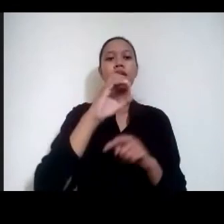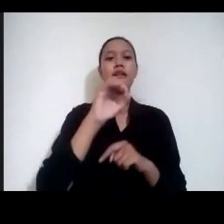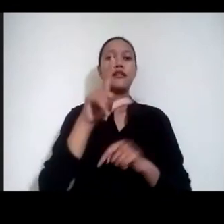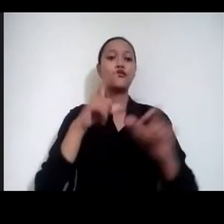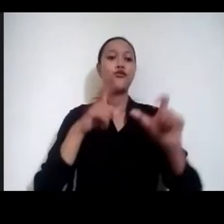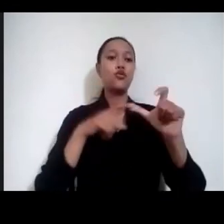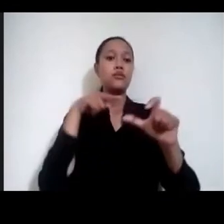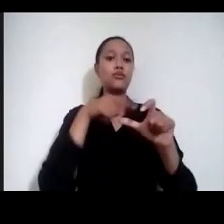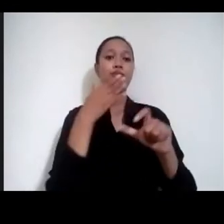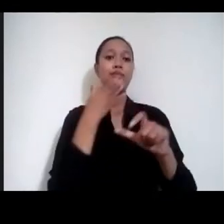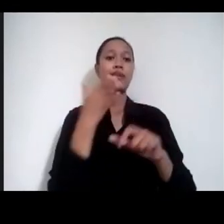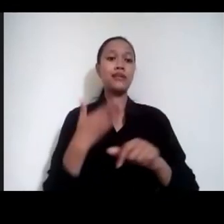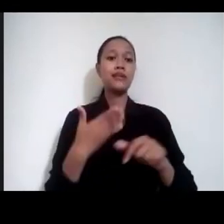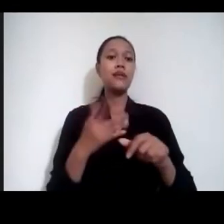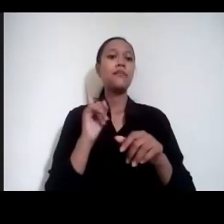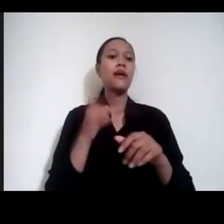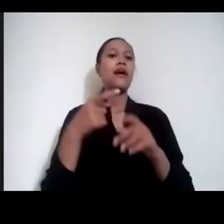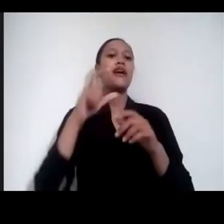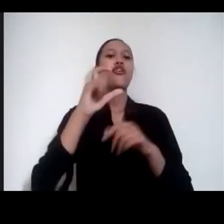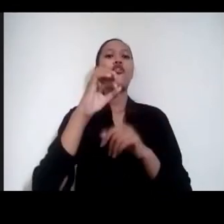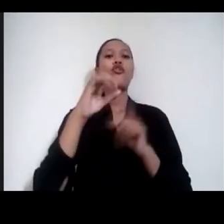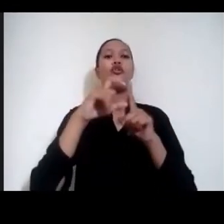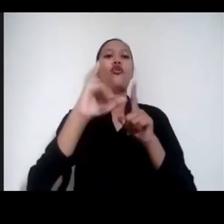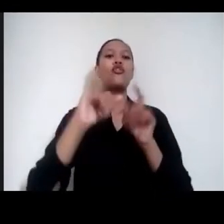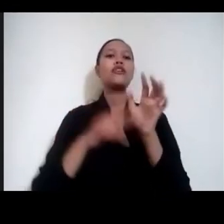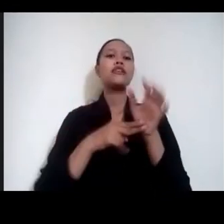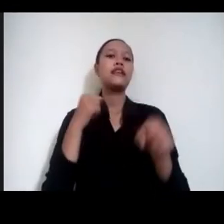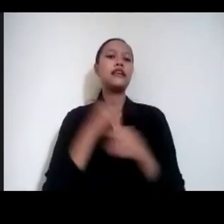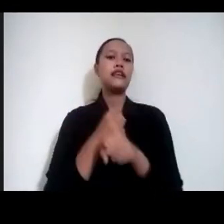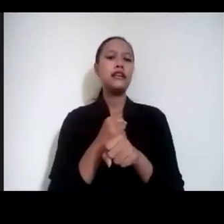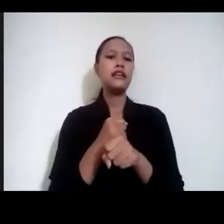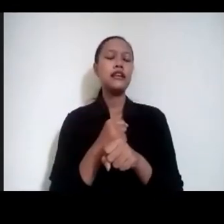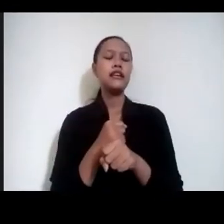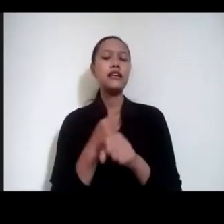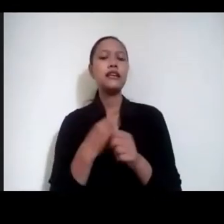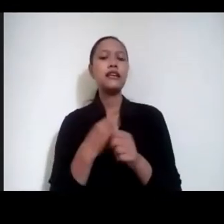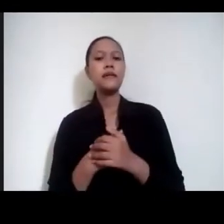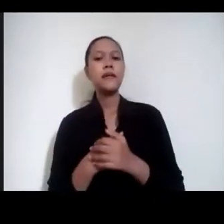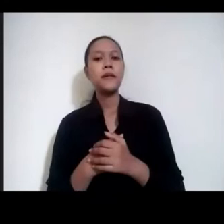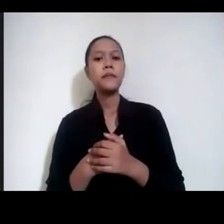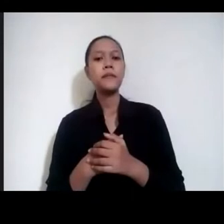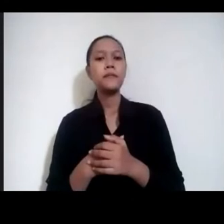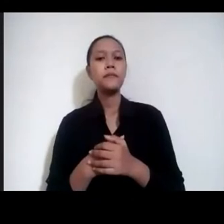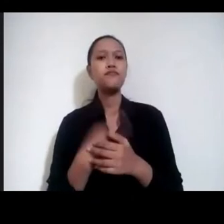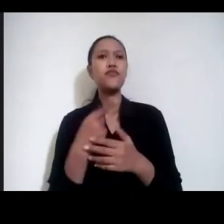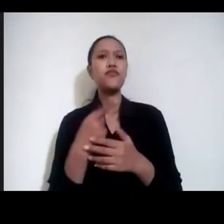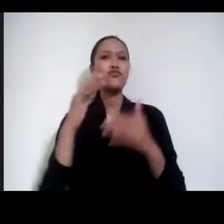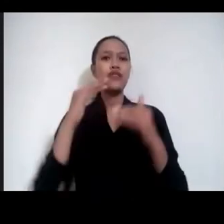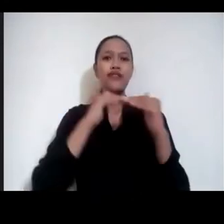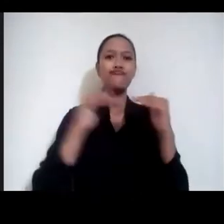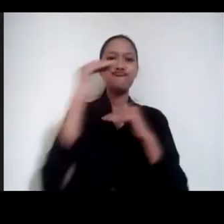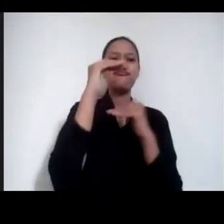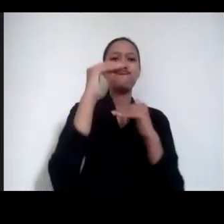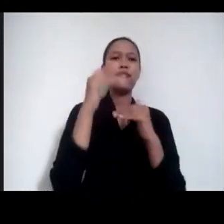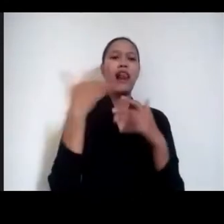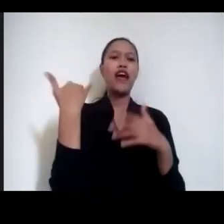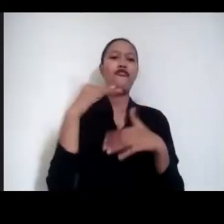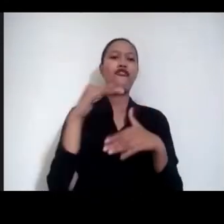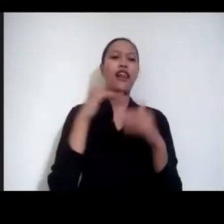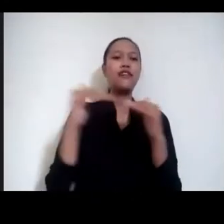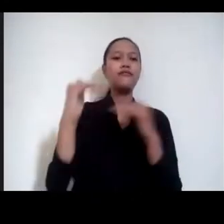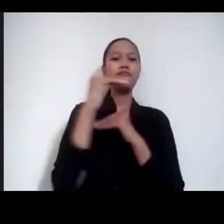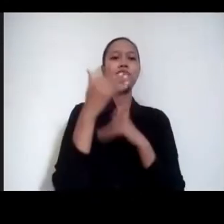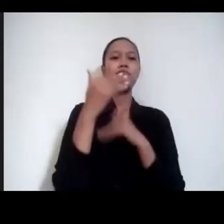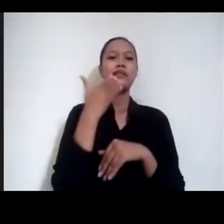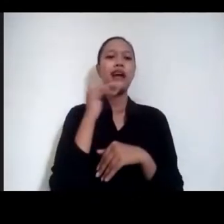Pakai Coding Ini Sudah Di Next Level Selanjutnya Biasanya Ada Yang Pakai